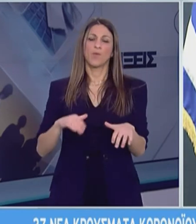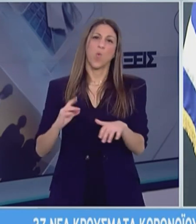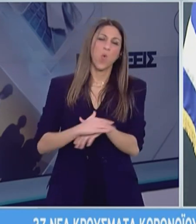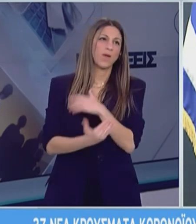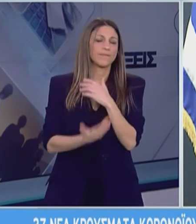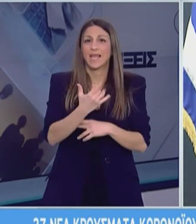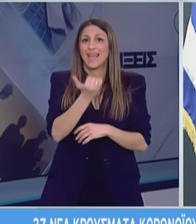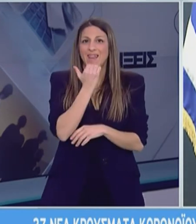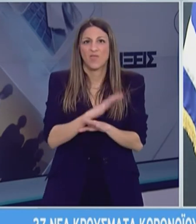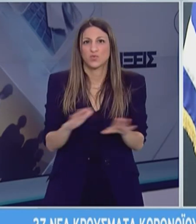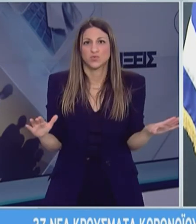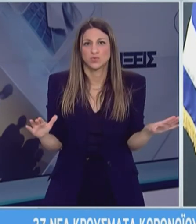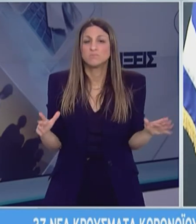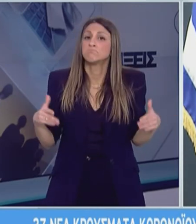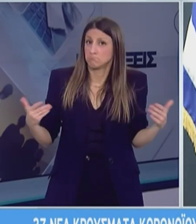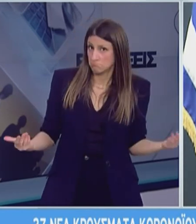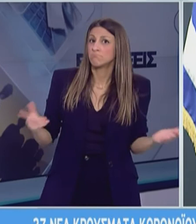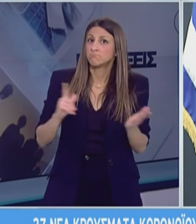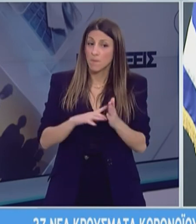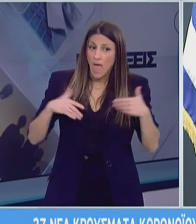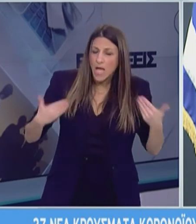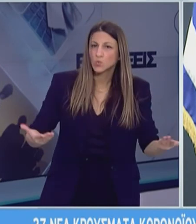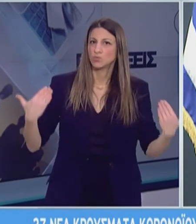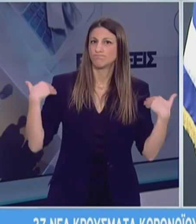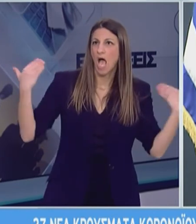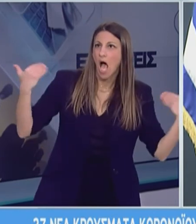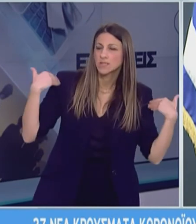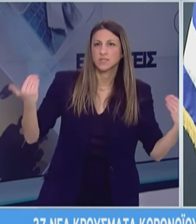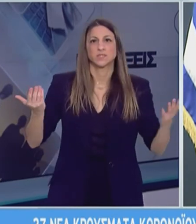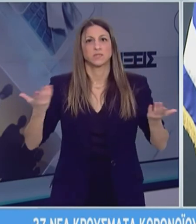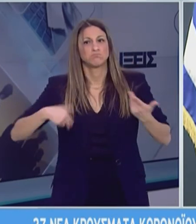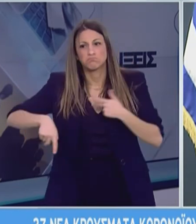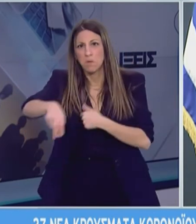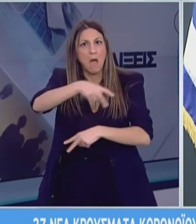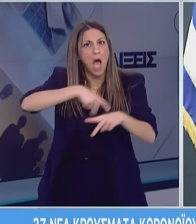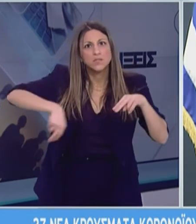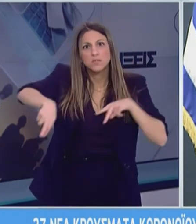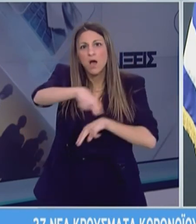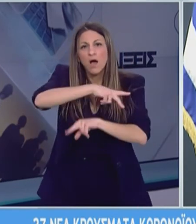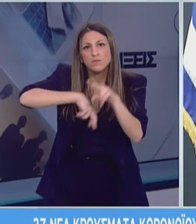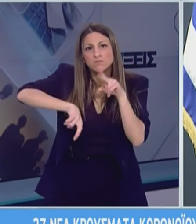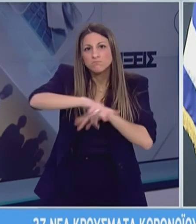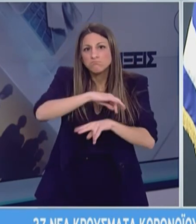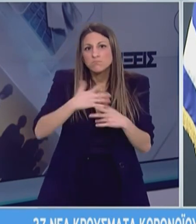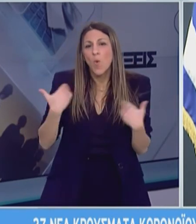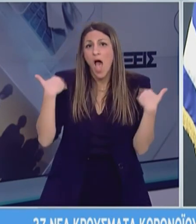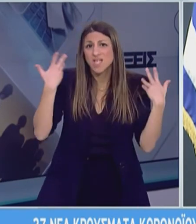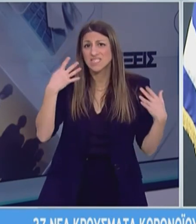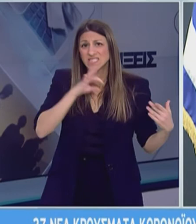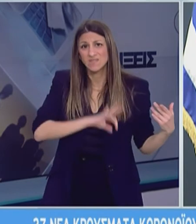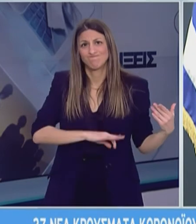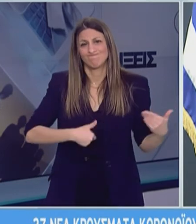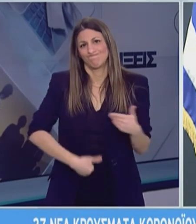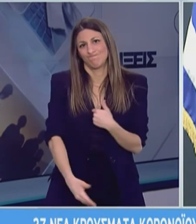κανένα τρόπο δεν πρέπει να περάσει το μήνυμα ότι μένω στο σπίτι μου ξάπλα και δεν κάνω κάποια σωματική άσκηση